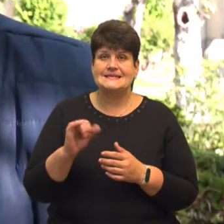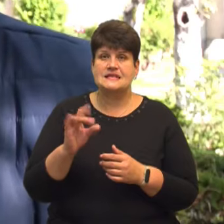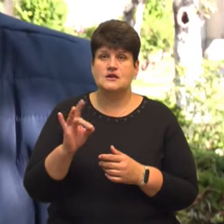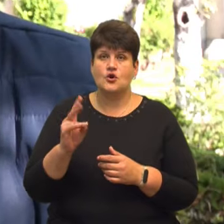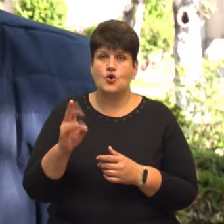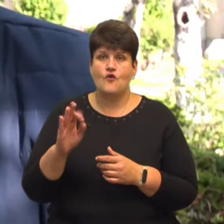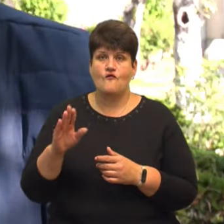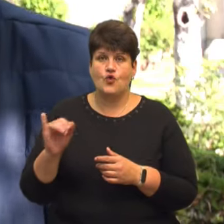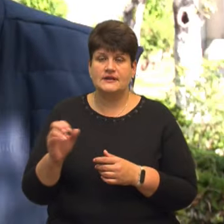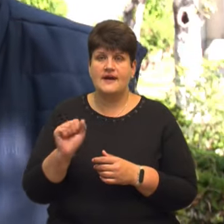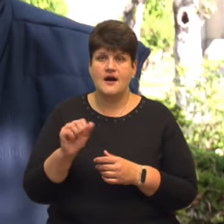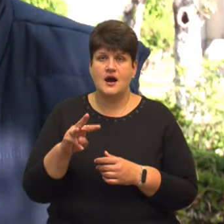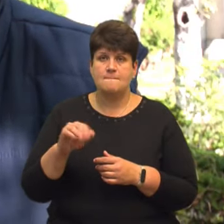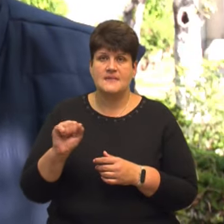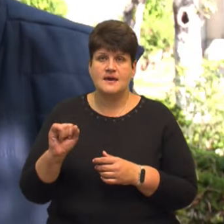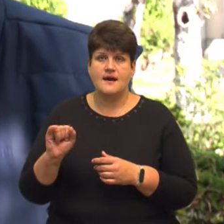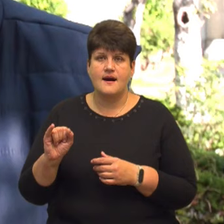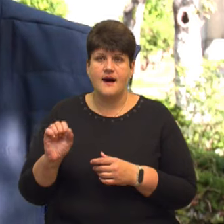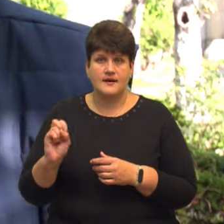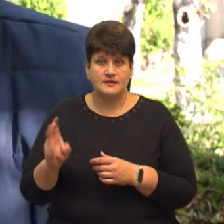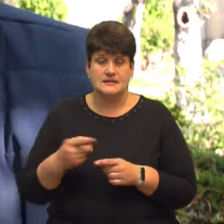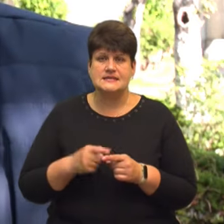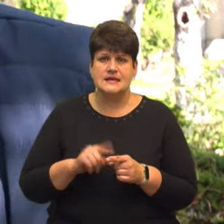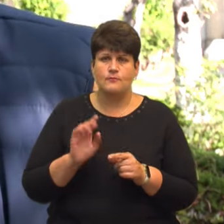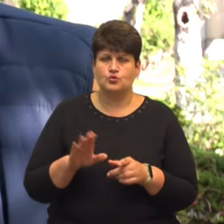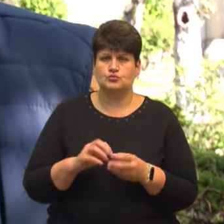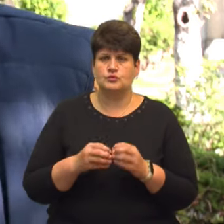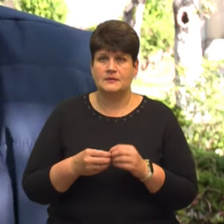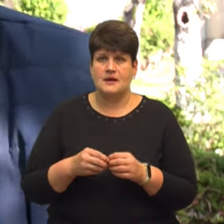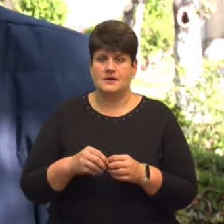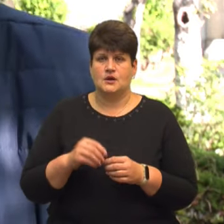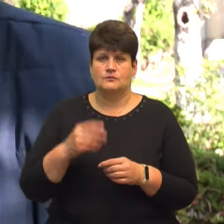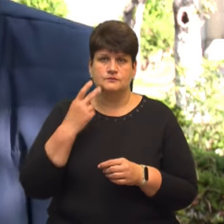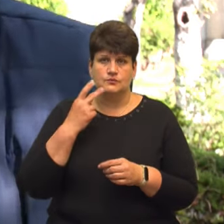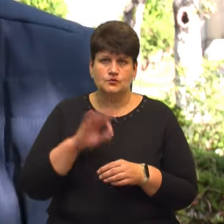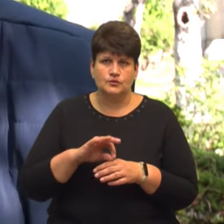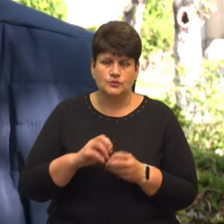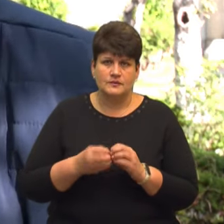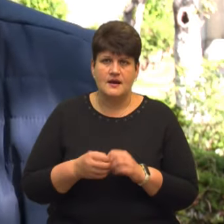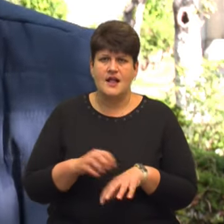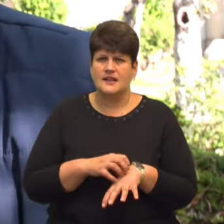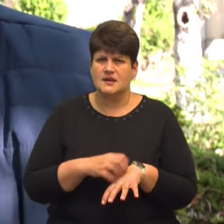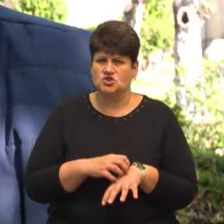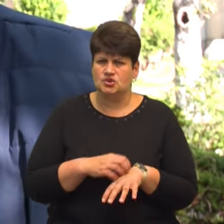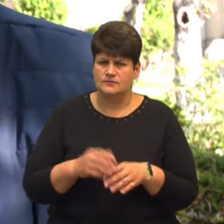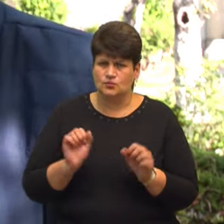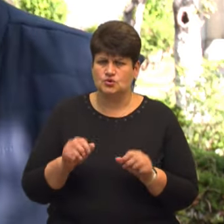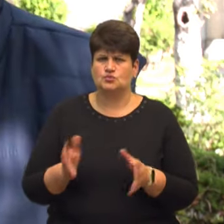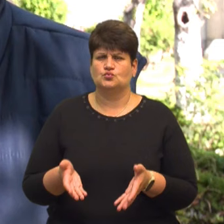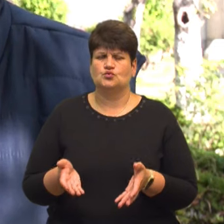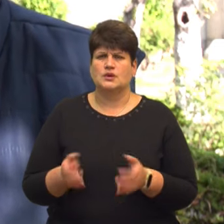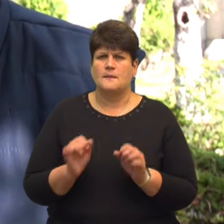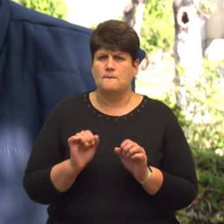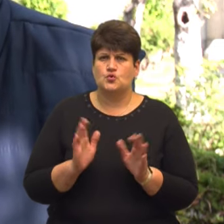і аміак. Це небезпечно тим, що можуть бути якісь загострення хронічних хвороб, це можуть бути якісь алергічні реакції в людей, це